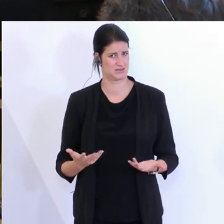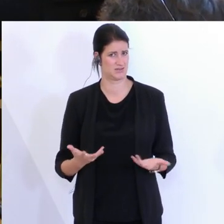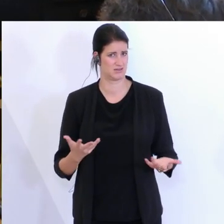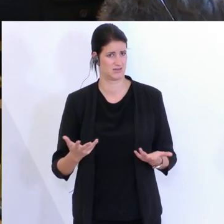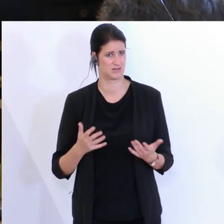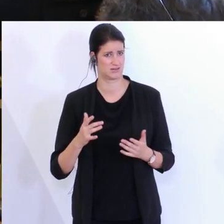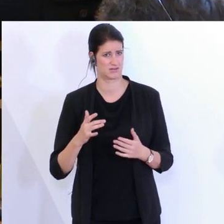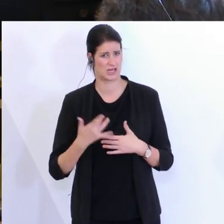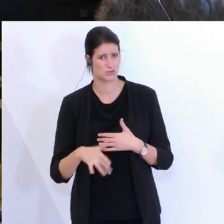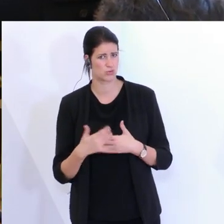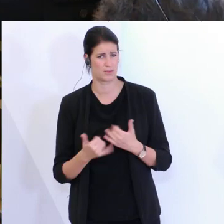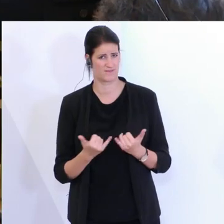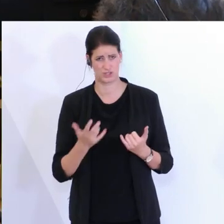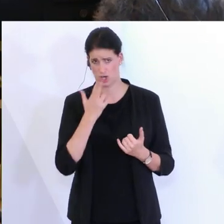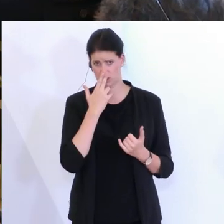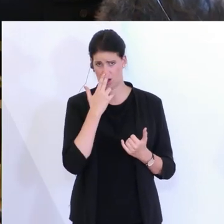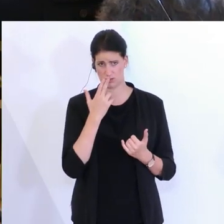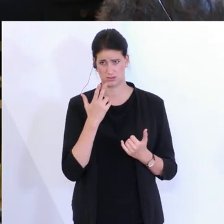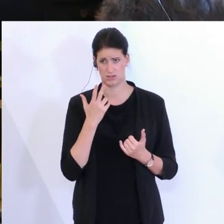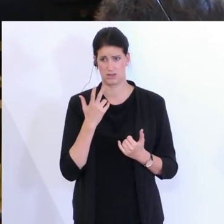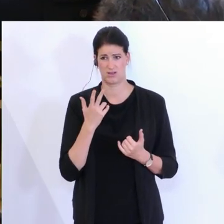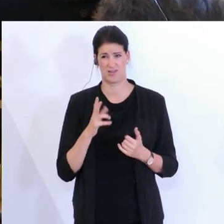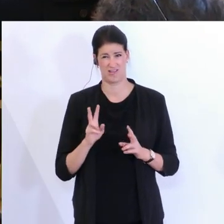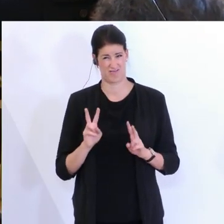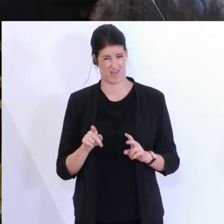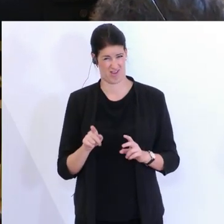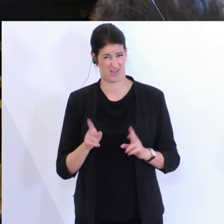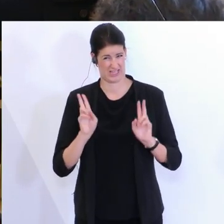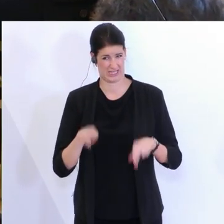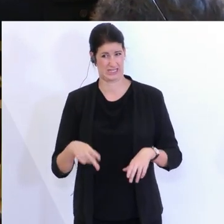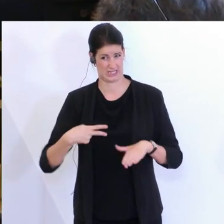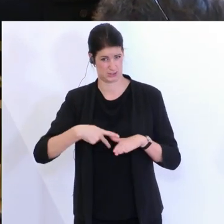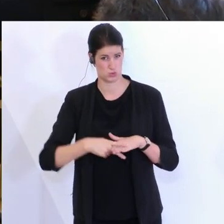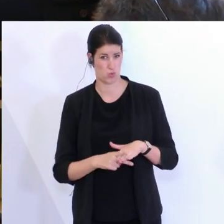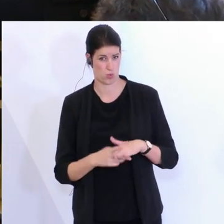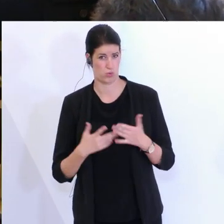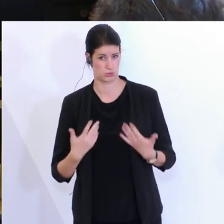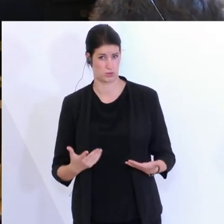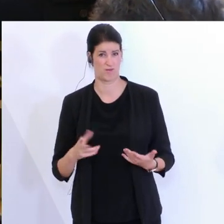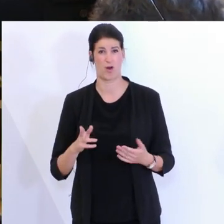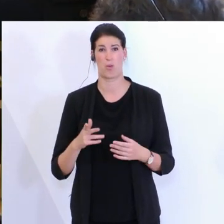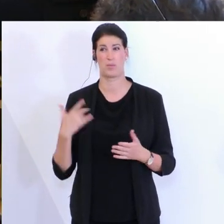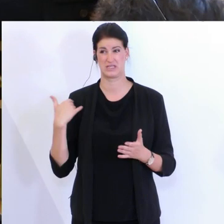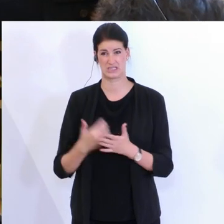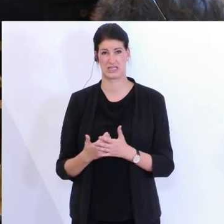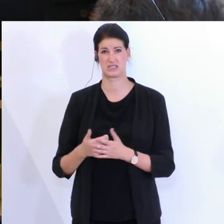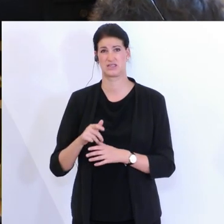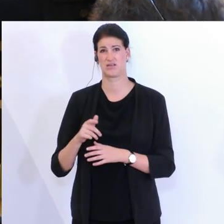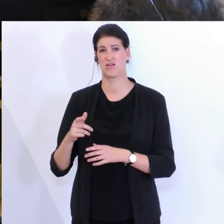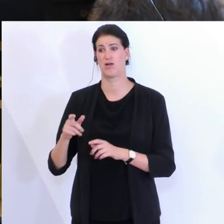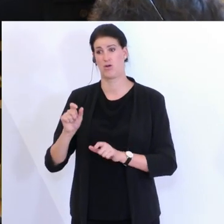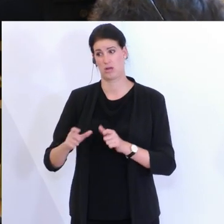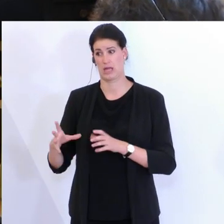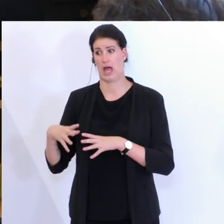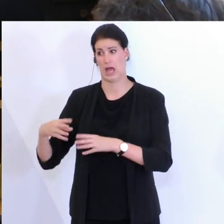Gastronomie oder insgesamt an Tests und ist das wirklich das richtige Tool, wenn das bisher nur so schleppend angenommen wurde im Kampf